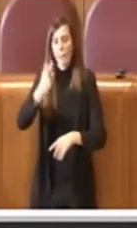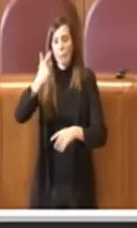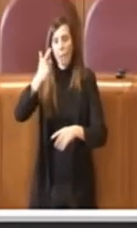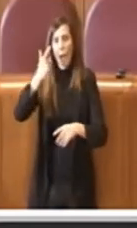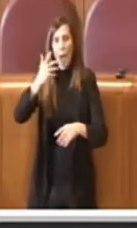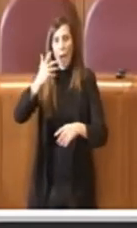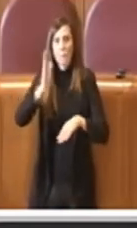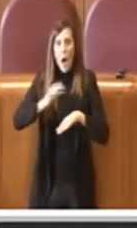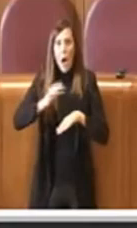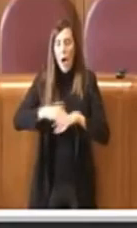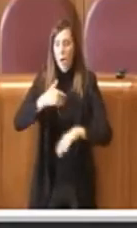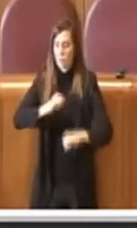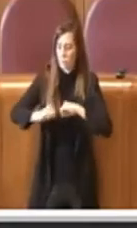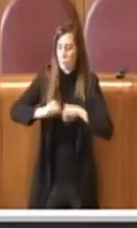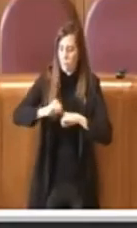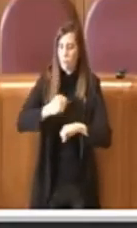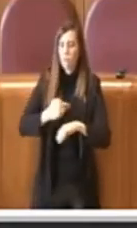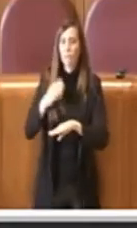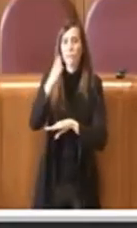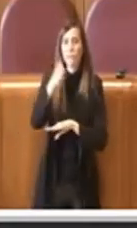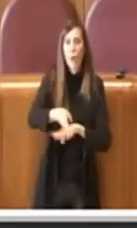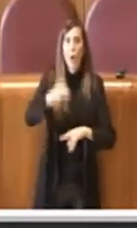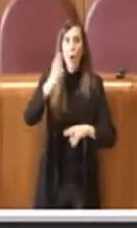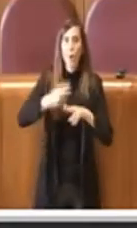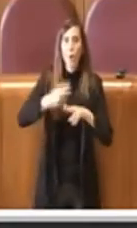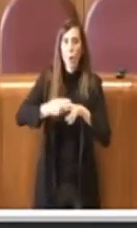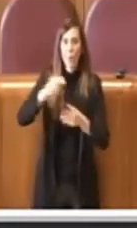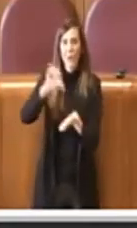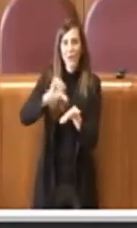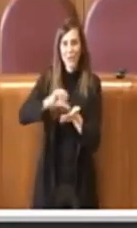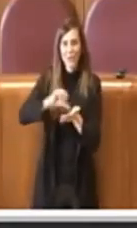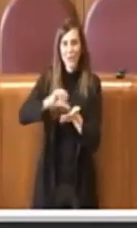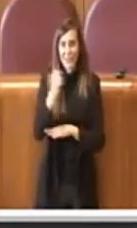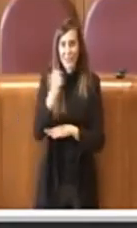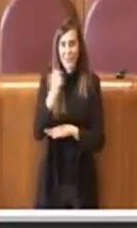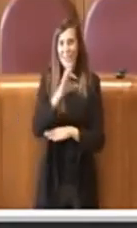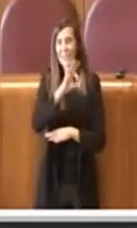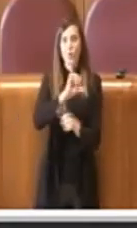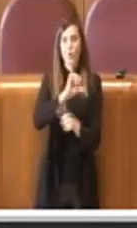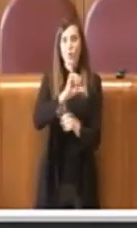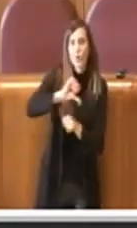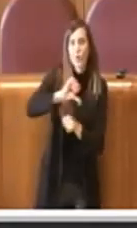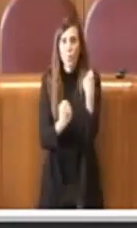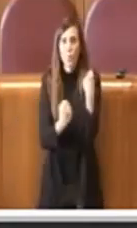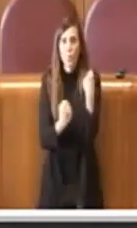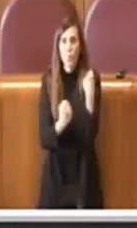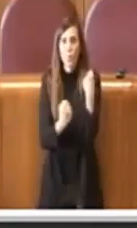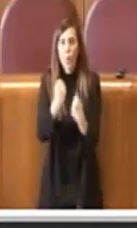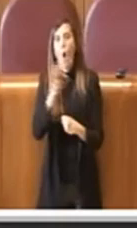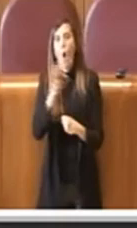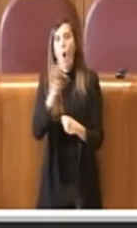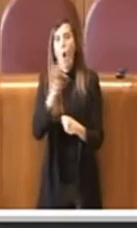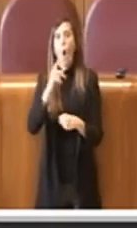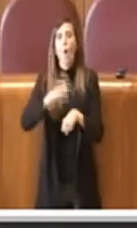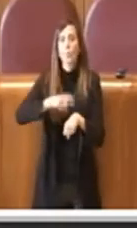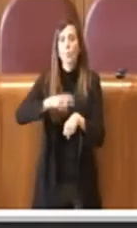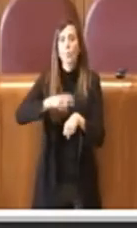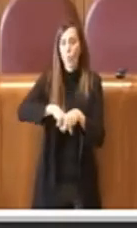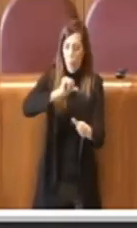presso la sede di Roma Servizi, come per esempio potrebbe essere una sostituzione alla guida, il cambio turno, eccetera.